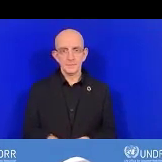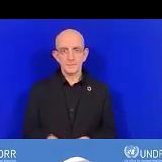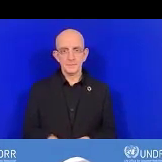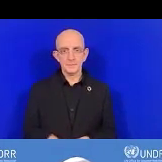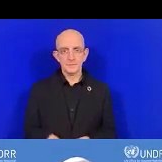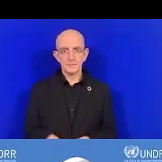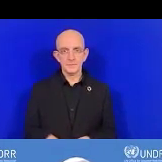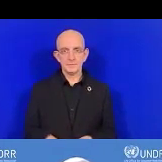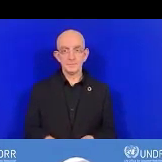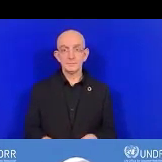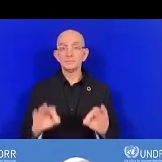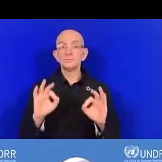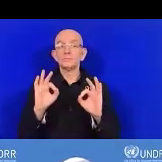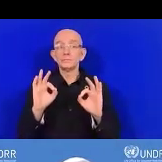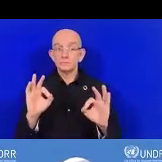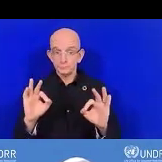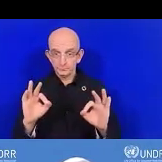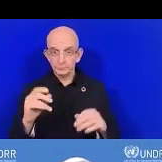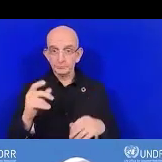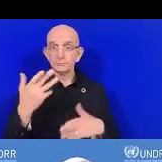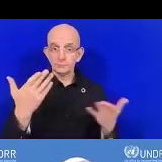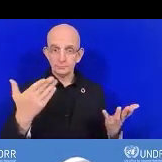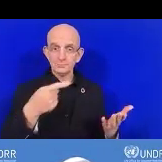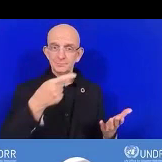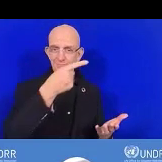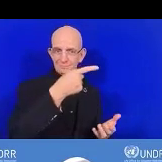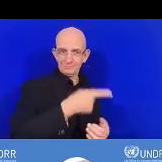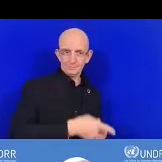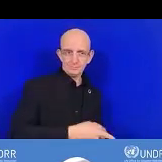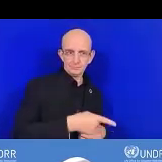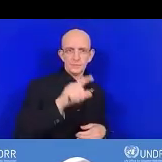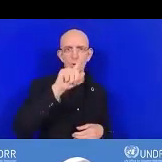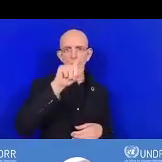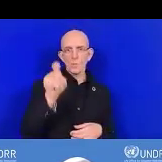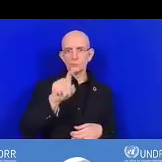La première question est